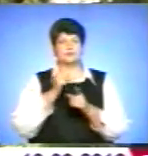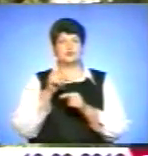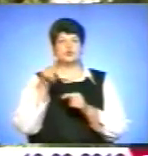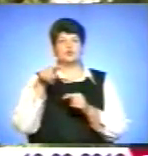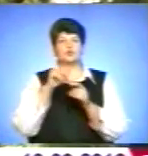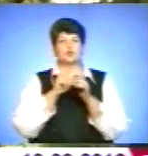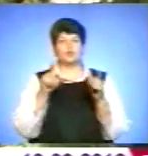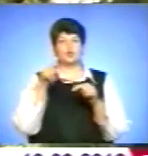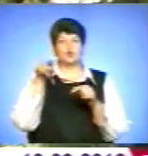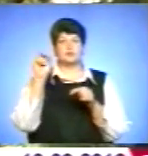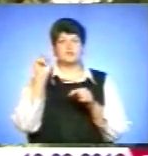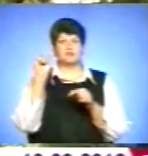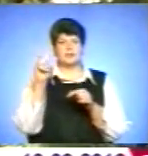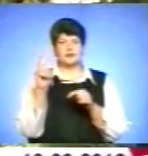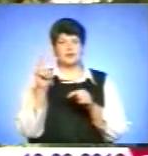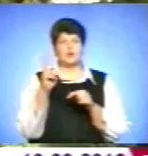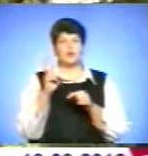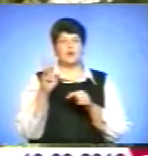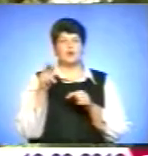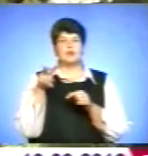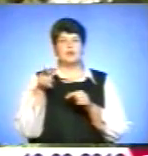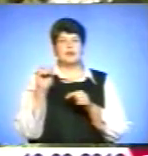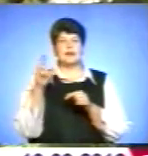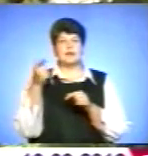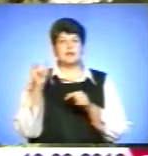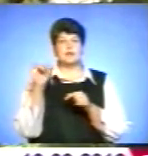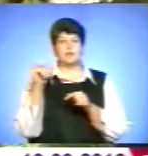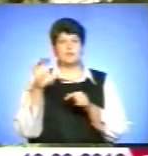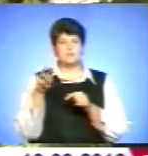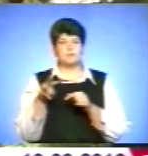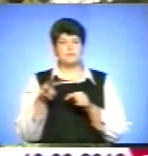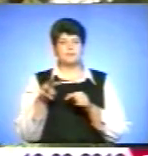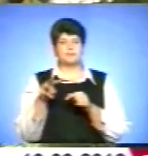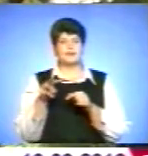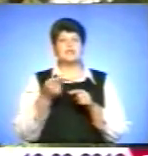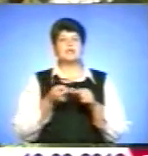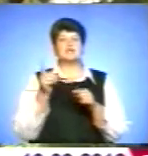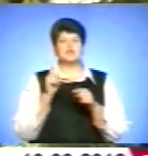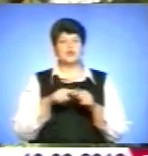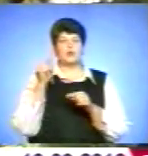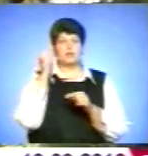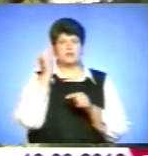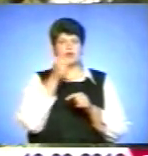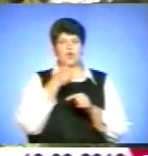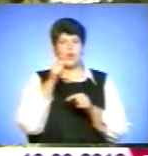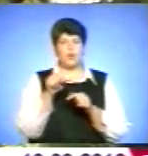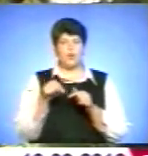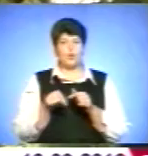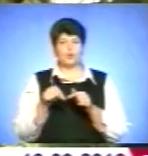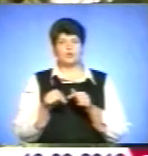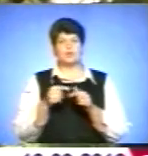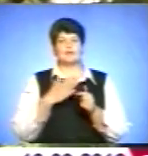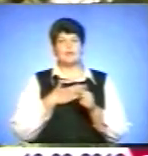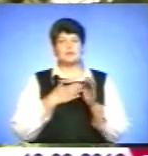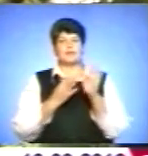12, школу колегіум патріарха Йосипа Сліпого. І з цього навчального року наша